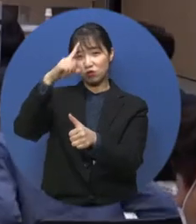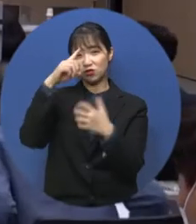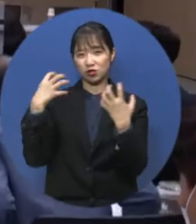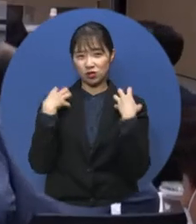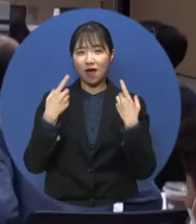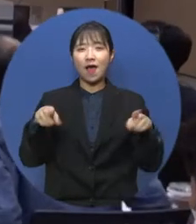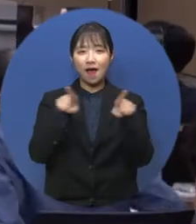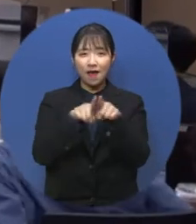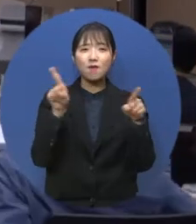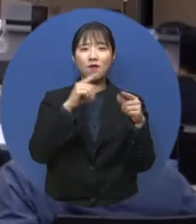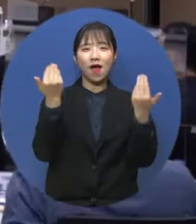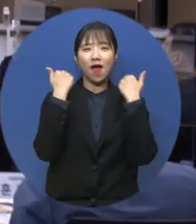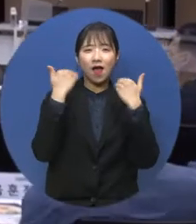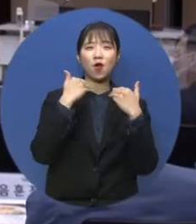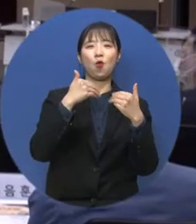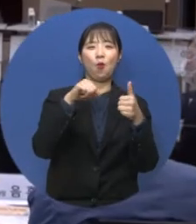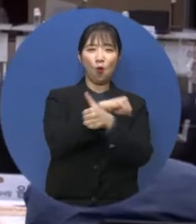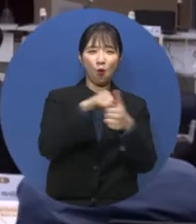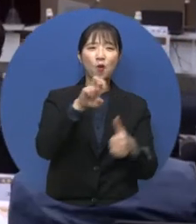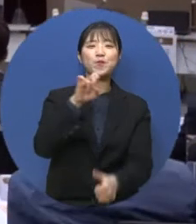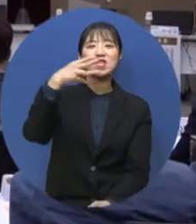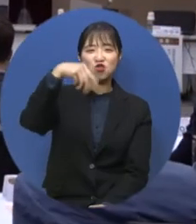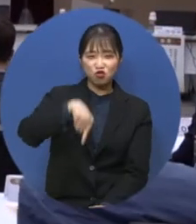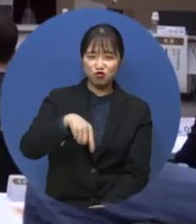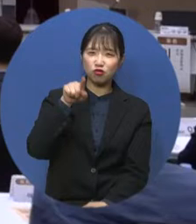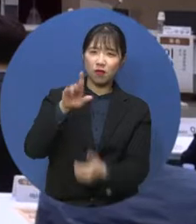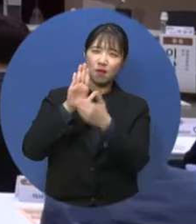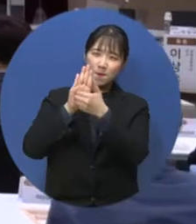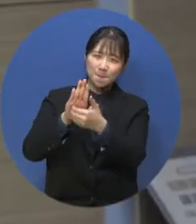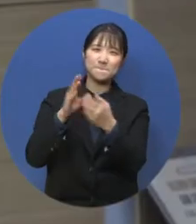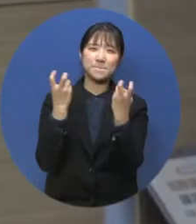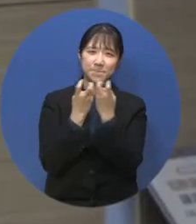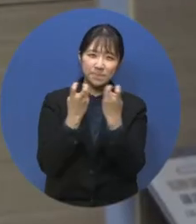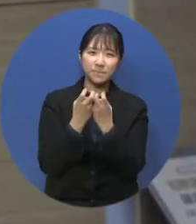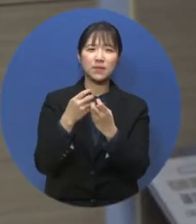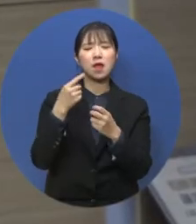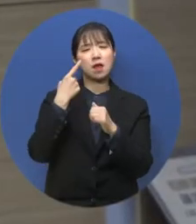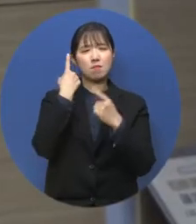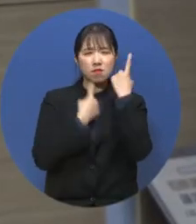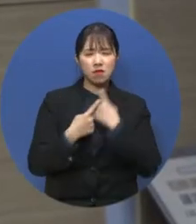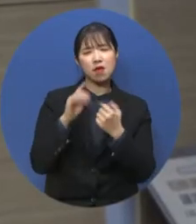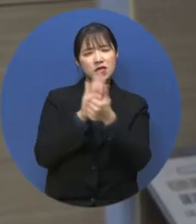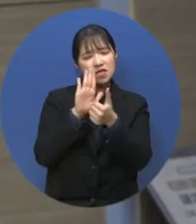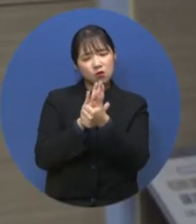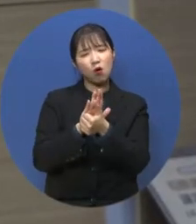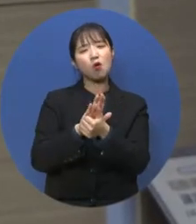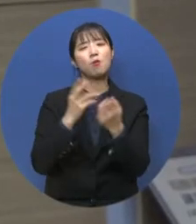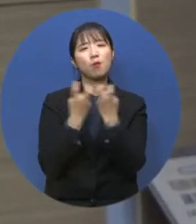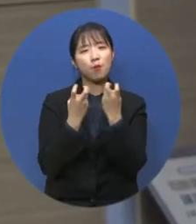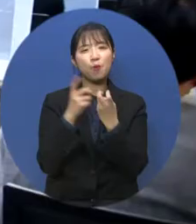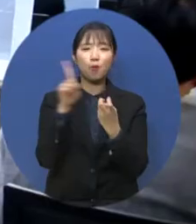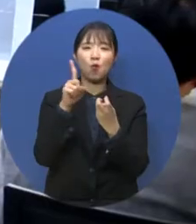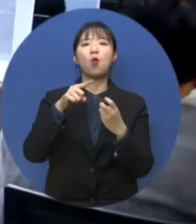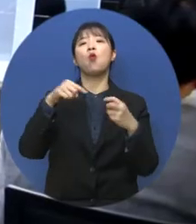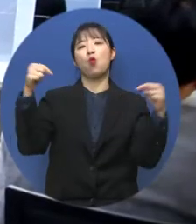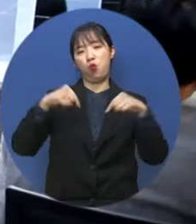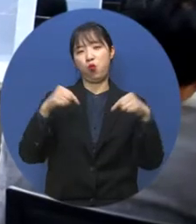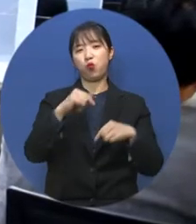학교폭력, 미투 및 대응 방안, 피해 지원 기간 구축 강화를 위한 정책 토론이 진행됐습니다.